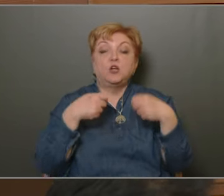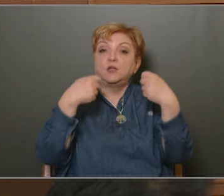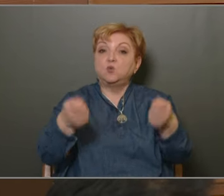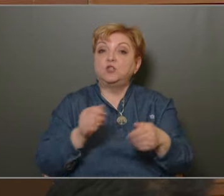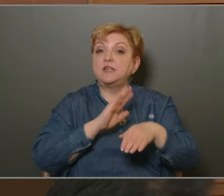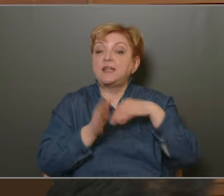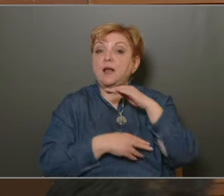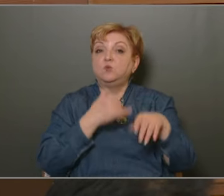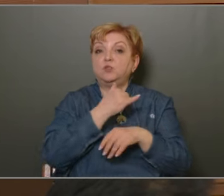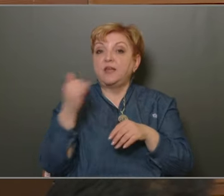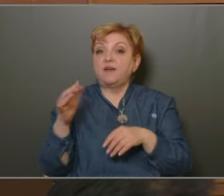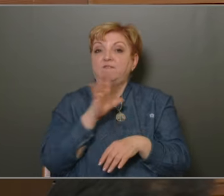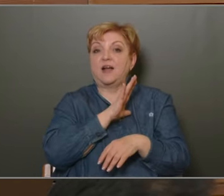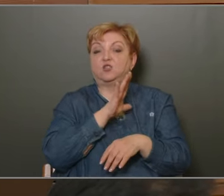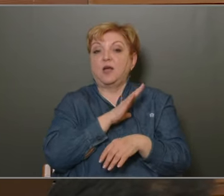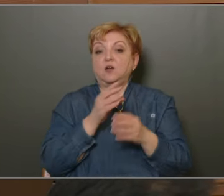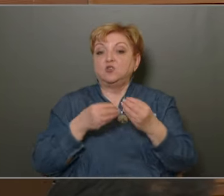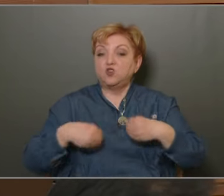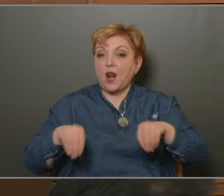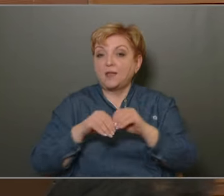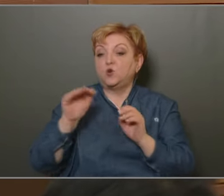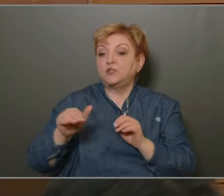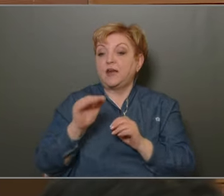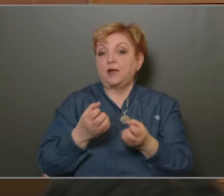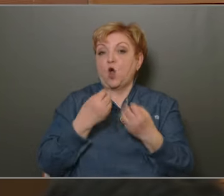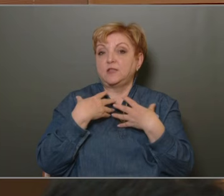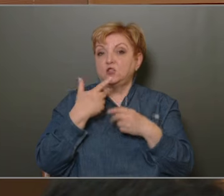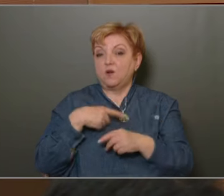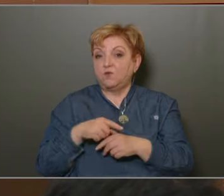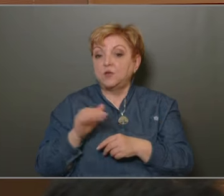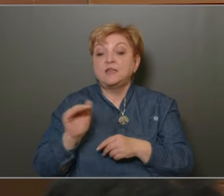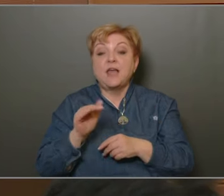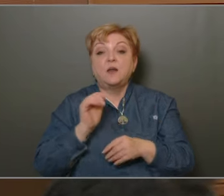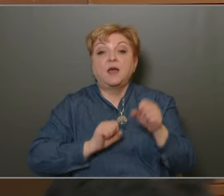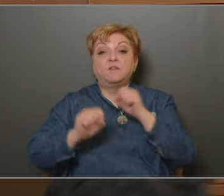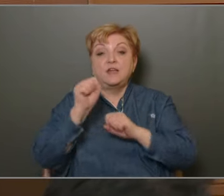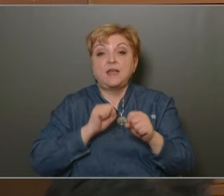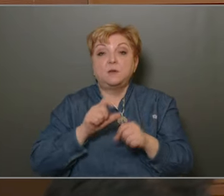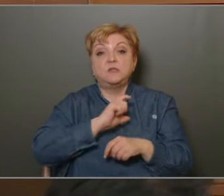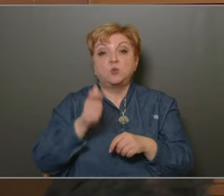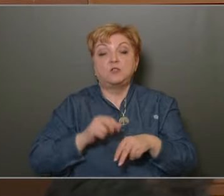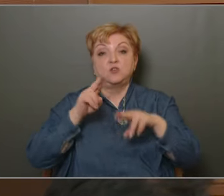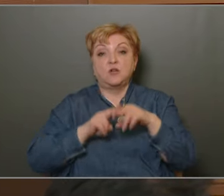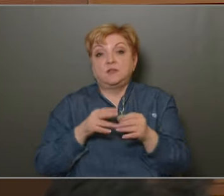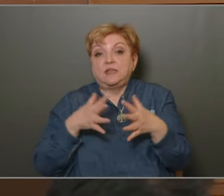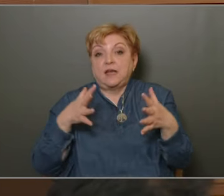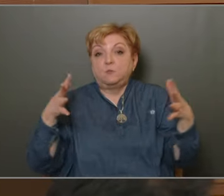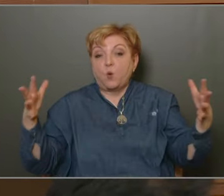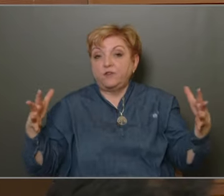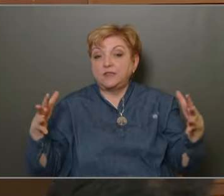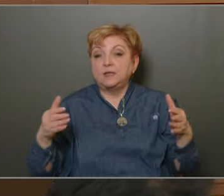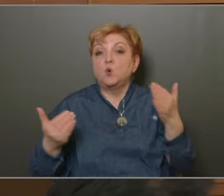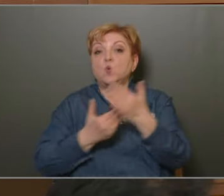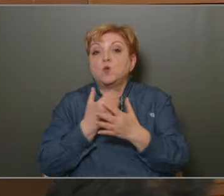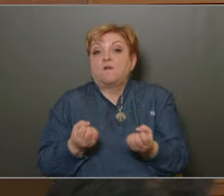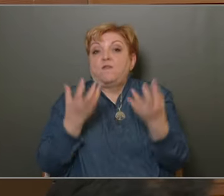Az elmúlt évek egymást követő válságai a családokra, a gyerekekre is hatással voltak, így a gyermekvédelmi és szociális rendszerünket ki kellett bővítenünk,